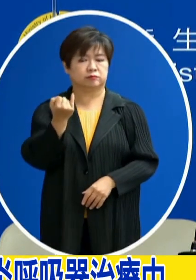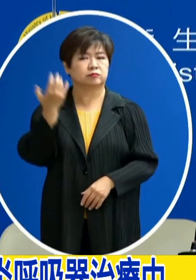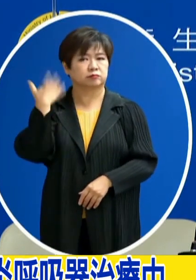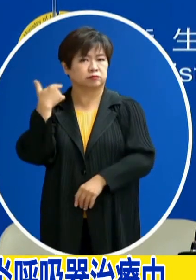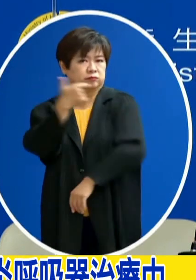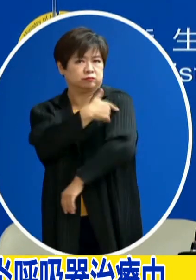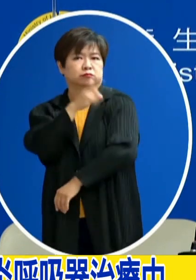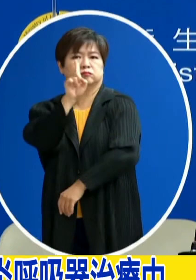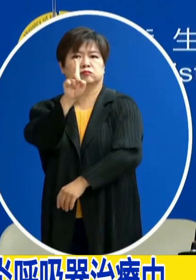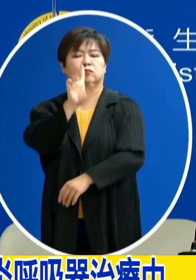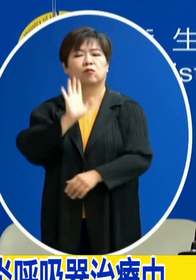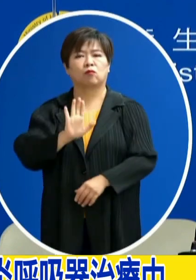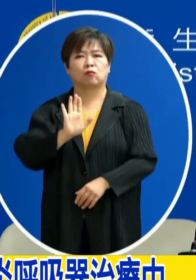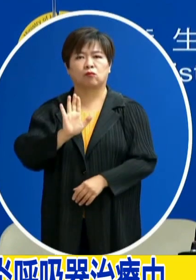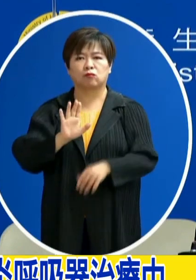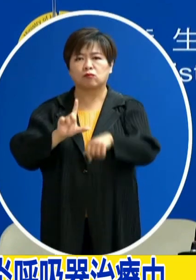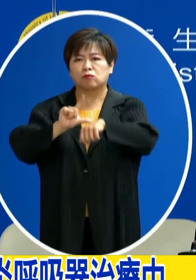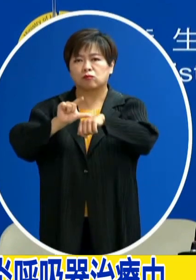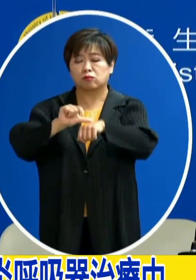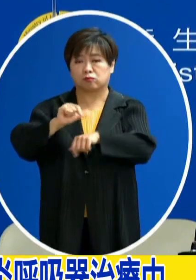過一劑的疫苗 都在6月初的時候